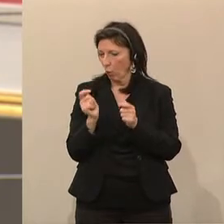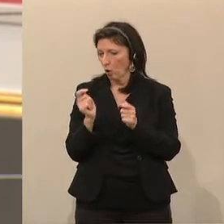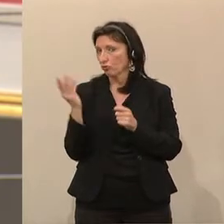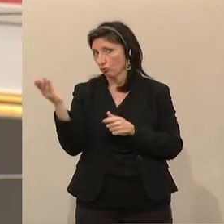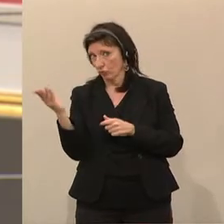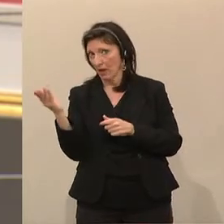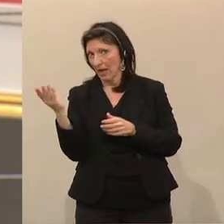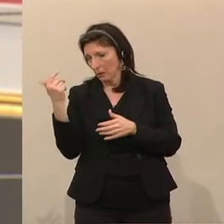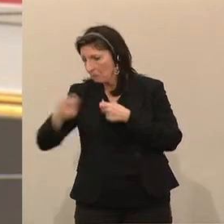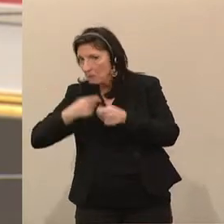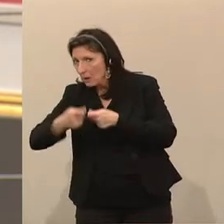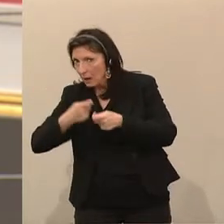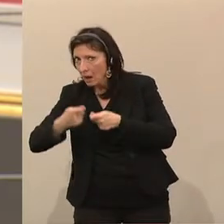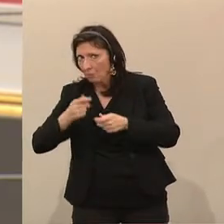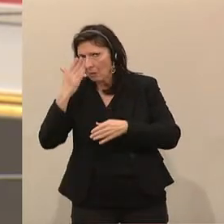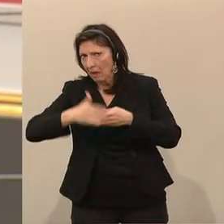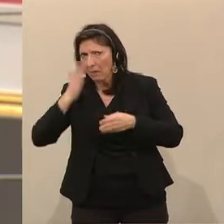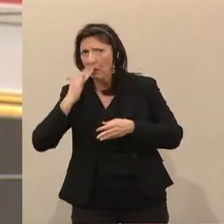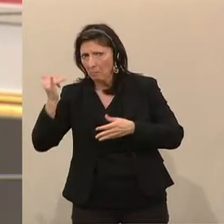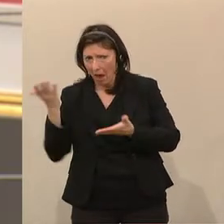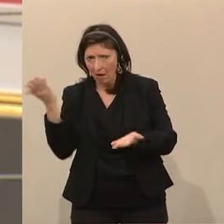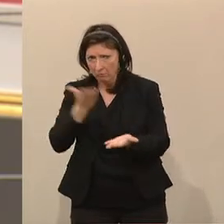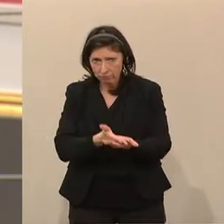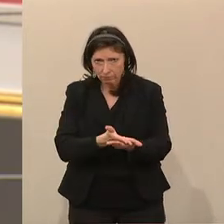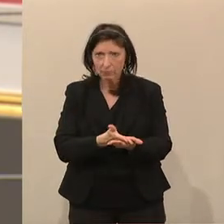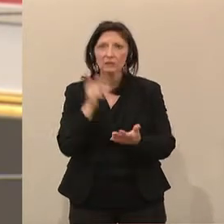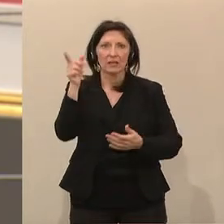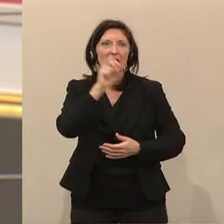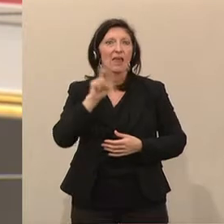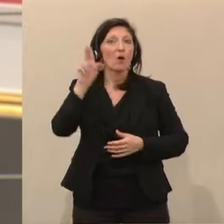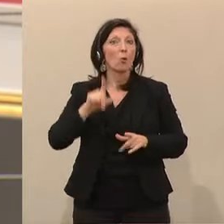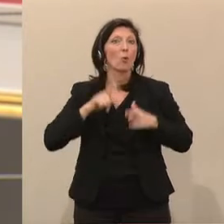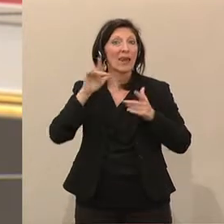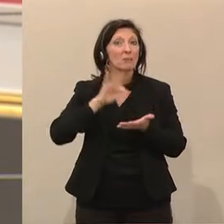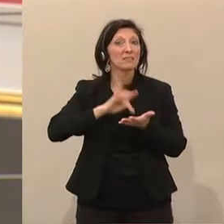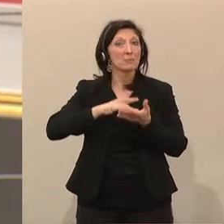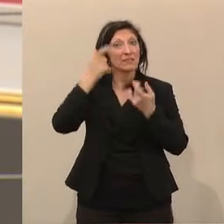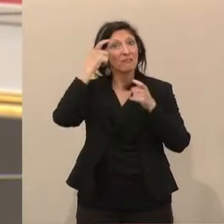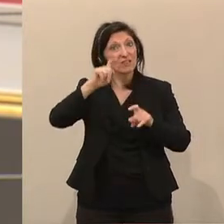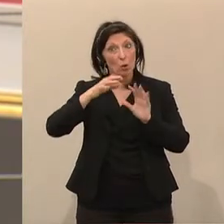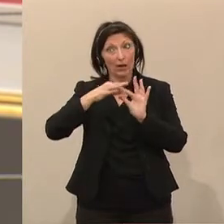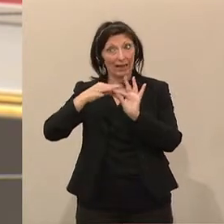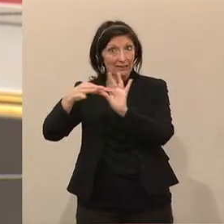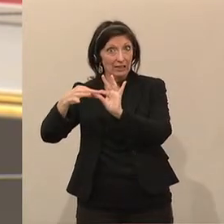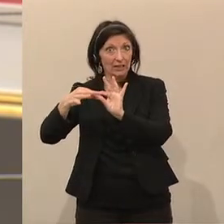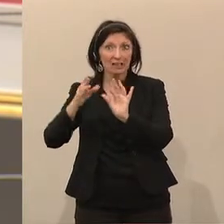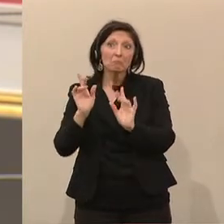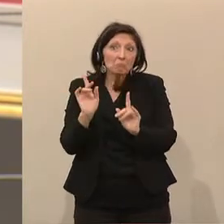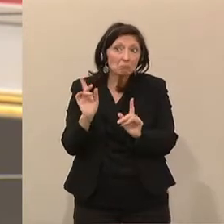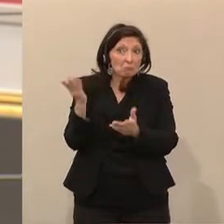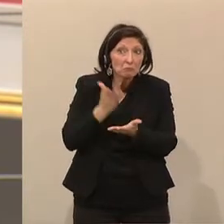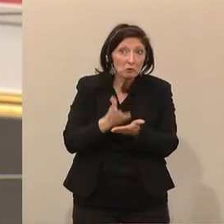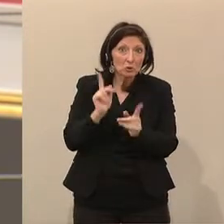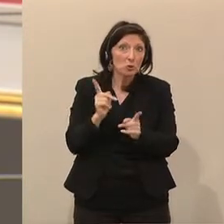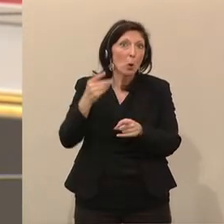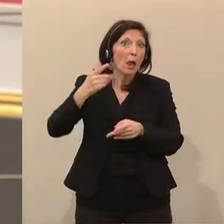vorgelegt. Der Vorschlag zur Verbesserung der EU-Lebensmittelversorgungskette soll im April vorgelegt werden. Auch der